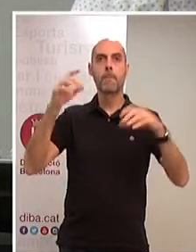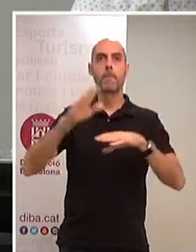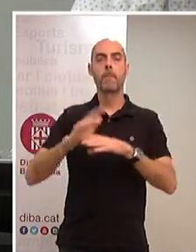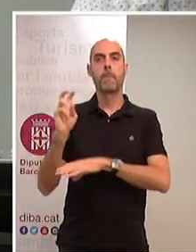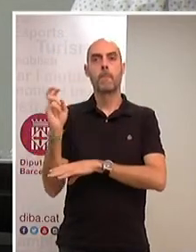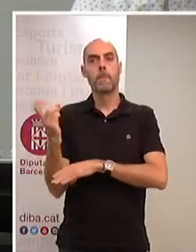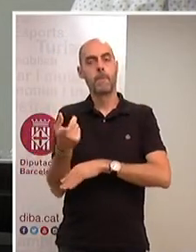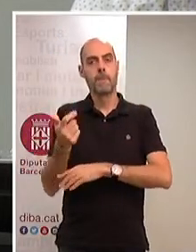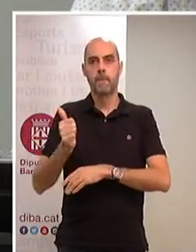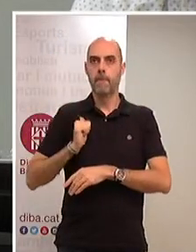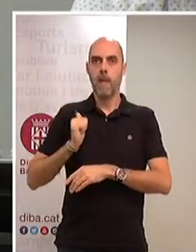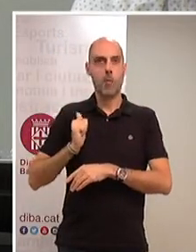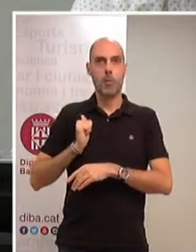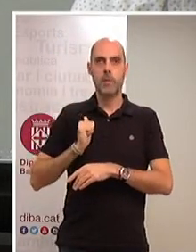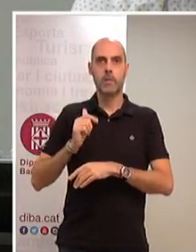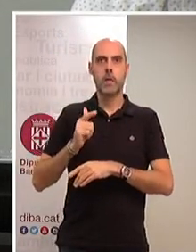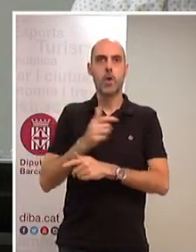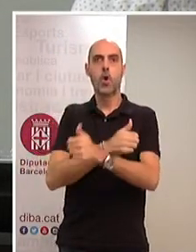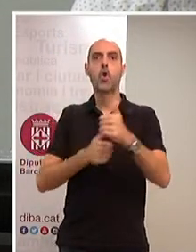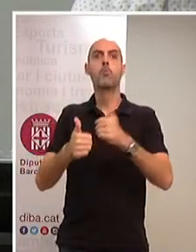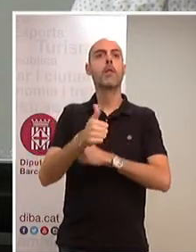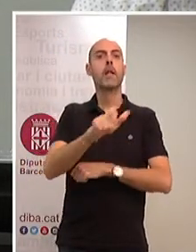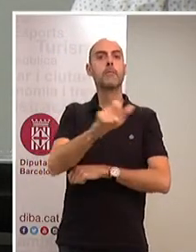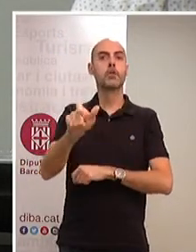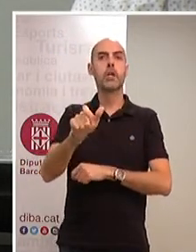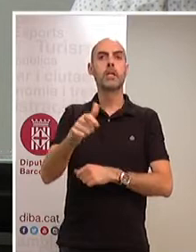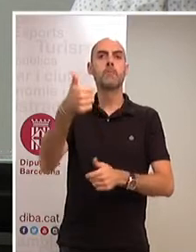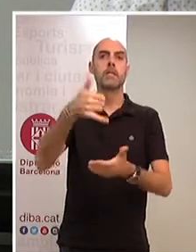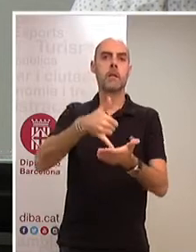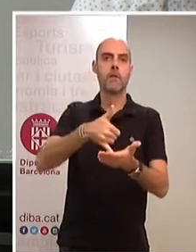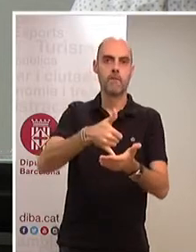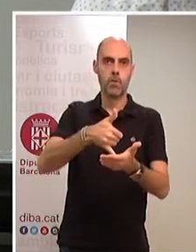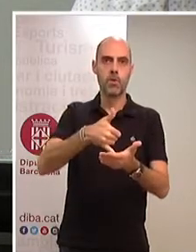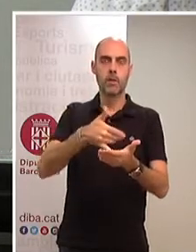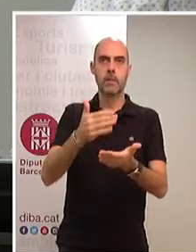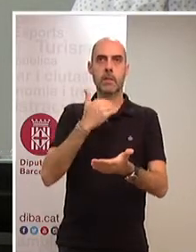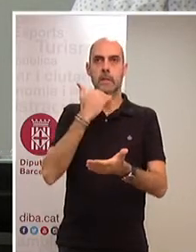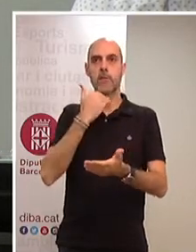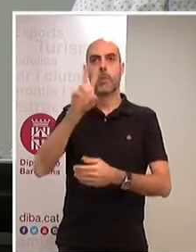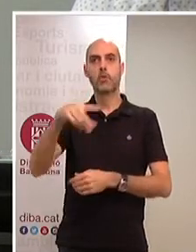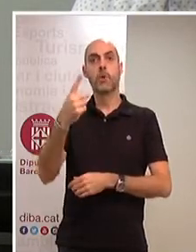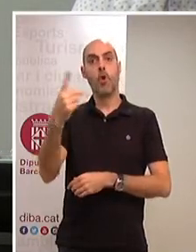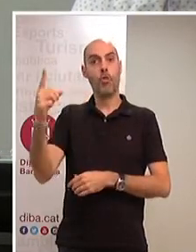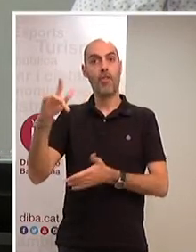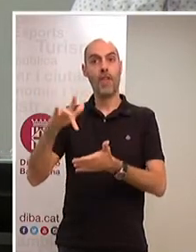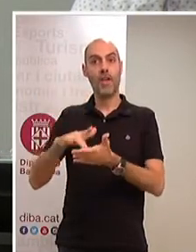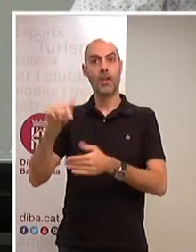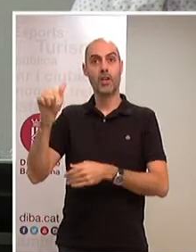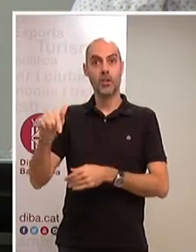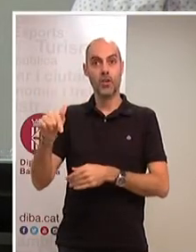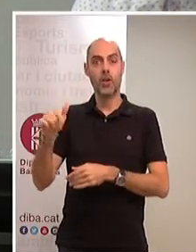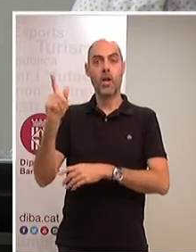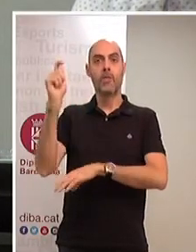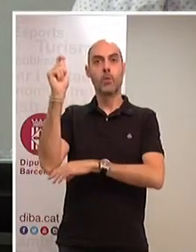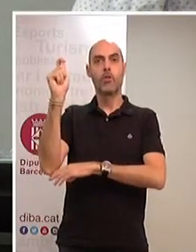posant per davant les persones més vulnerables. Saben que el 2011 aquesta Diputació va haver de fer ja